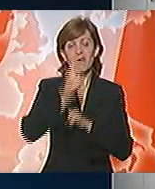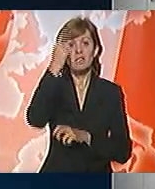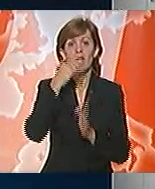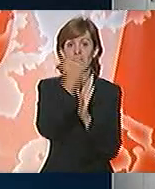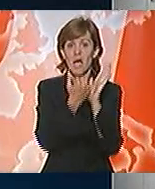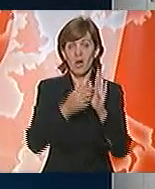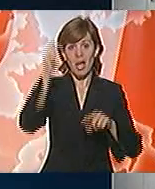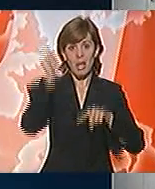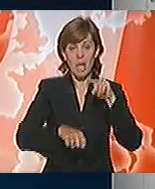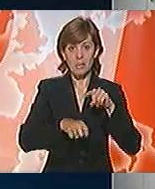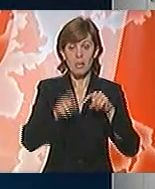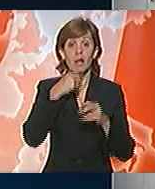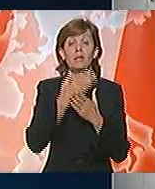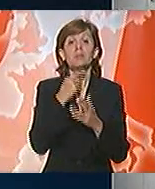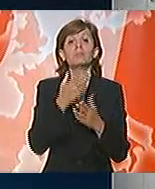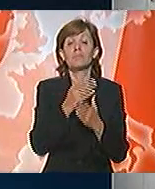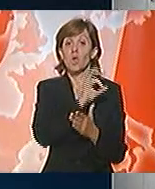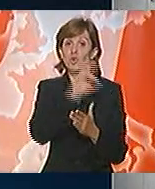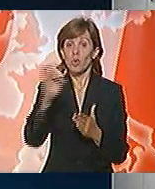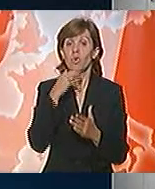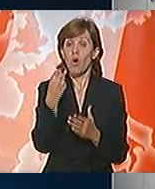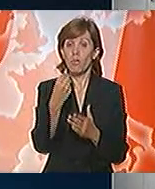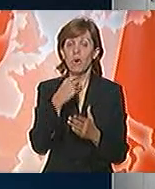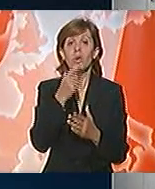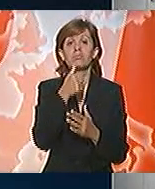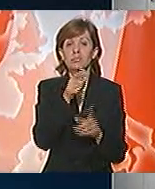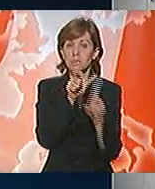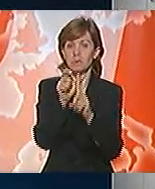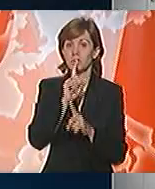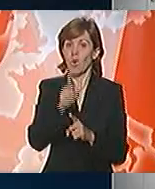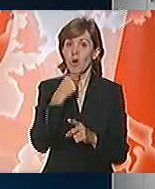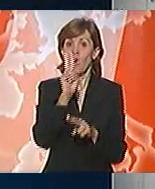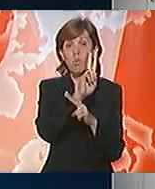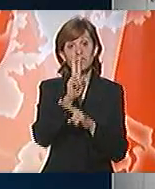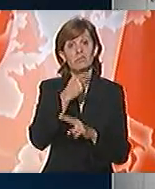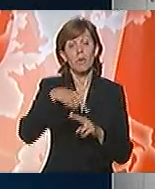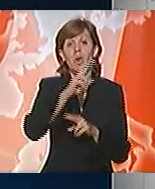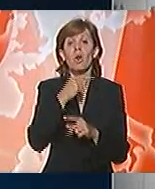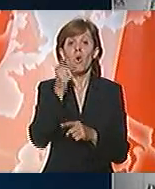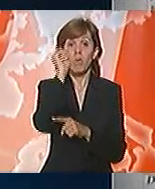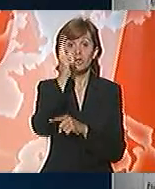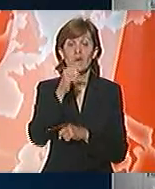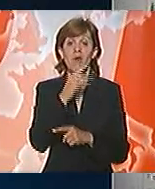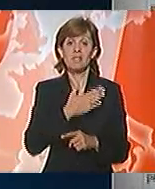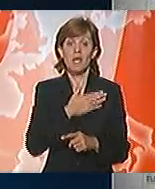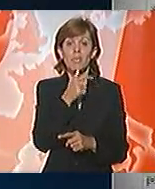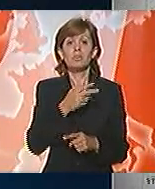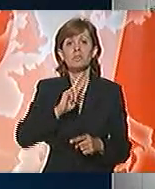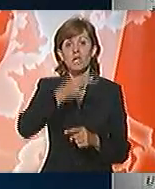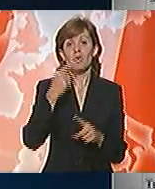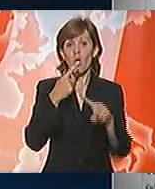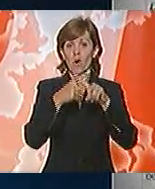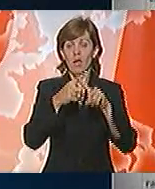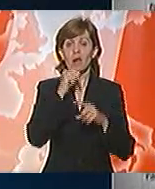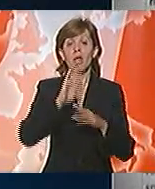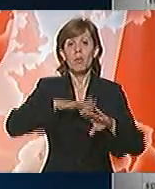huliganstvo. Rešenje je izvrsno, ima preventivan karakter jer upozorava sve one koji žele da sebe nazovu huliganima da